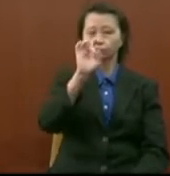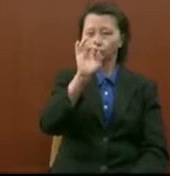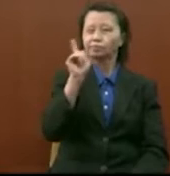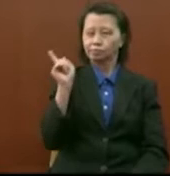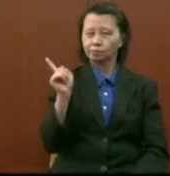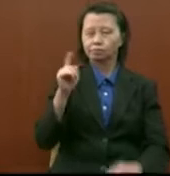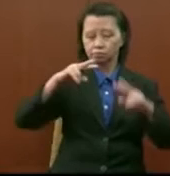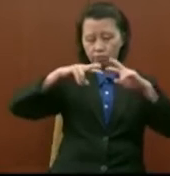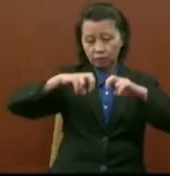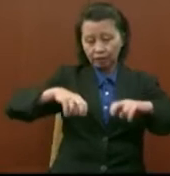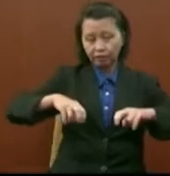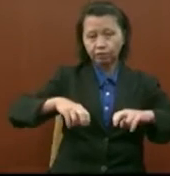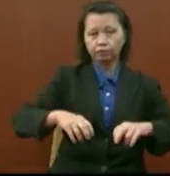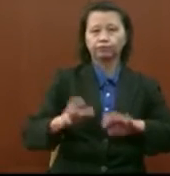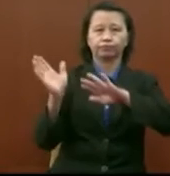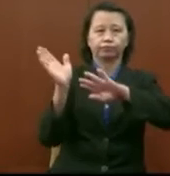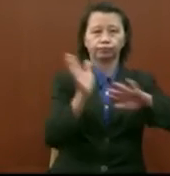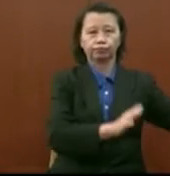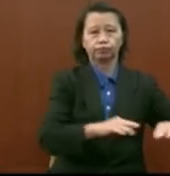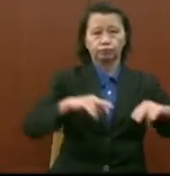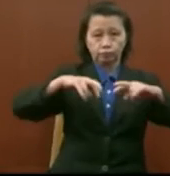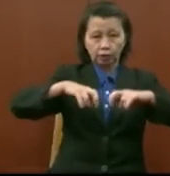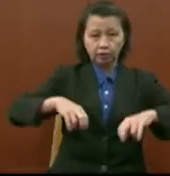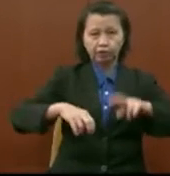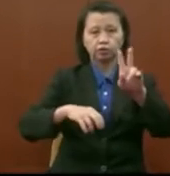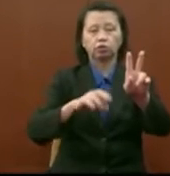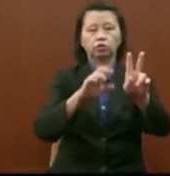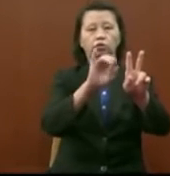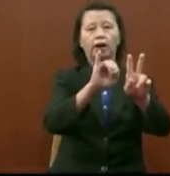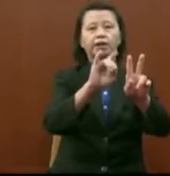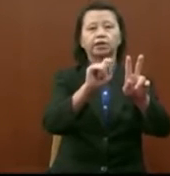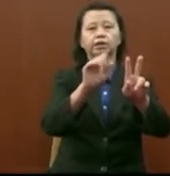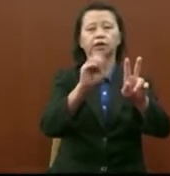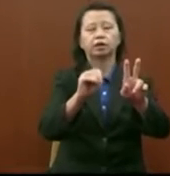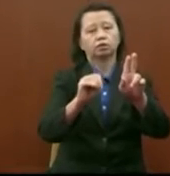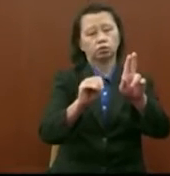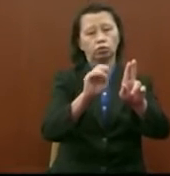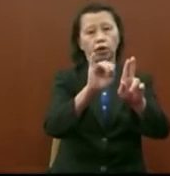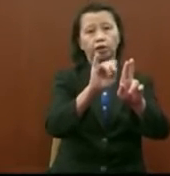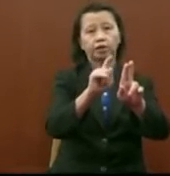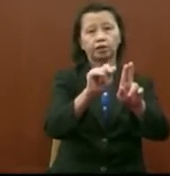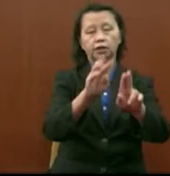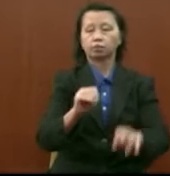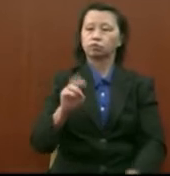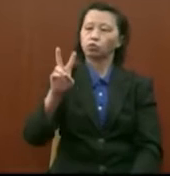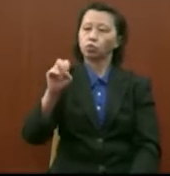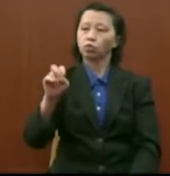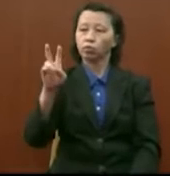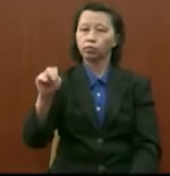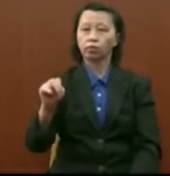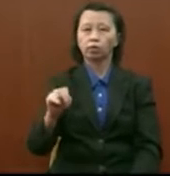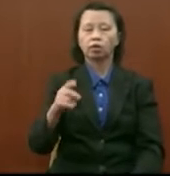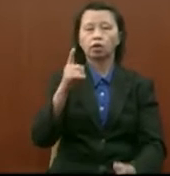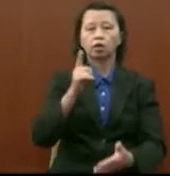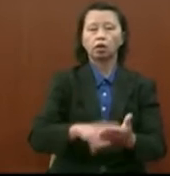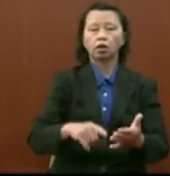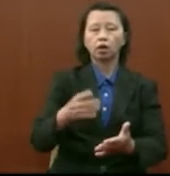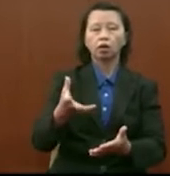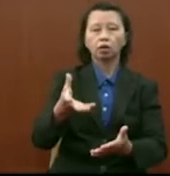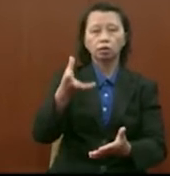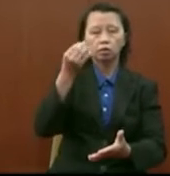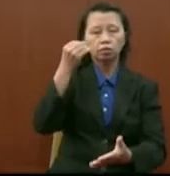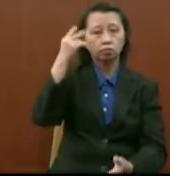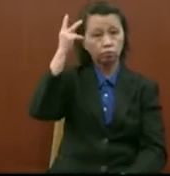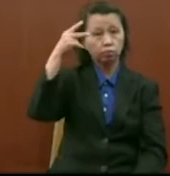kajian kedua yang dilakukan oleh UITM pada 2020 yang mengatakan apakah mereka suka mencari maklumat-maklumat